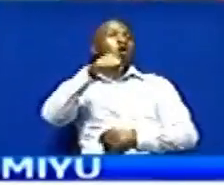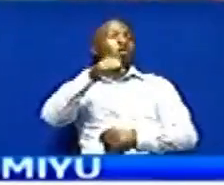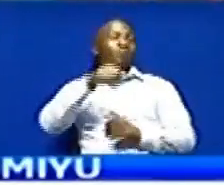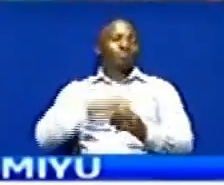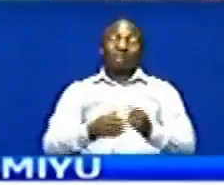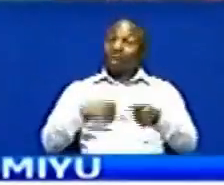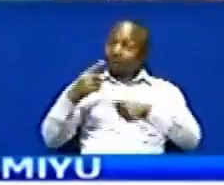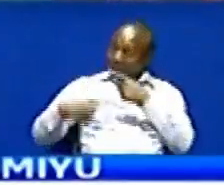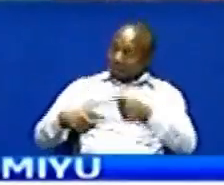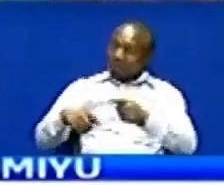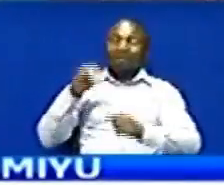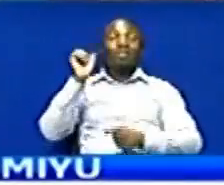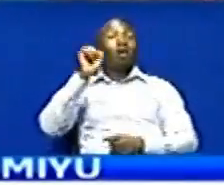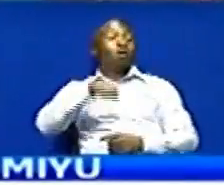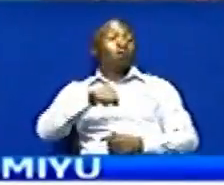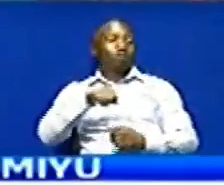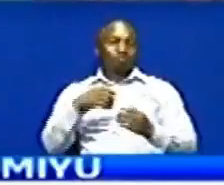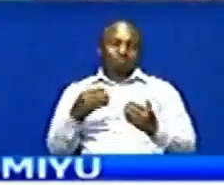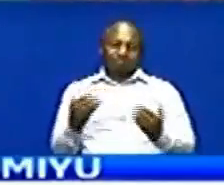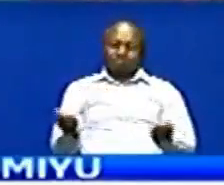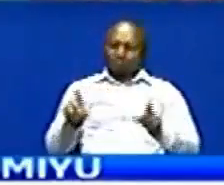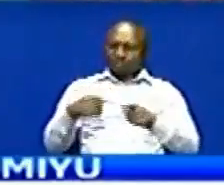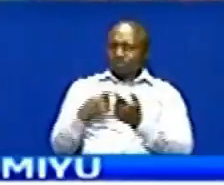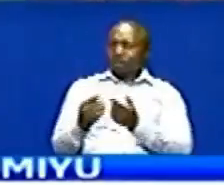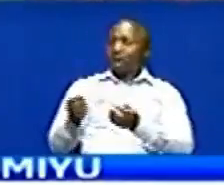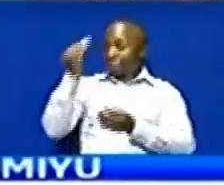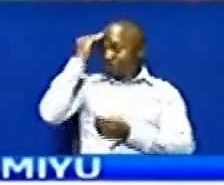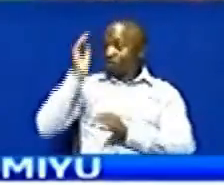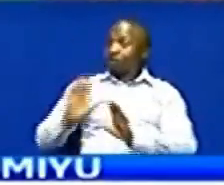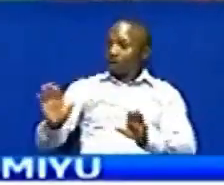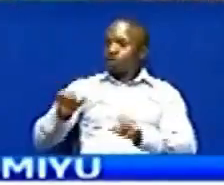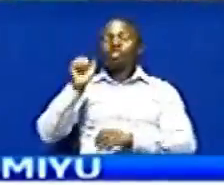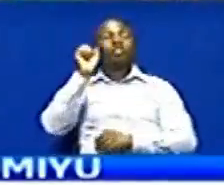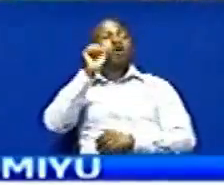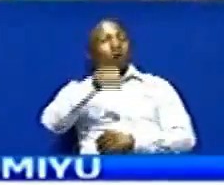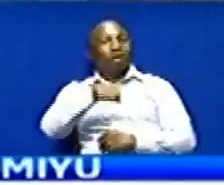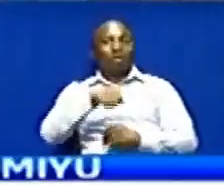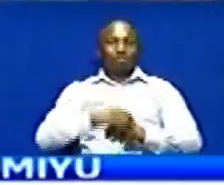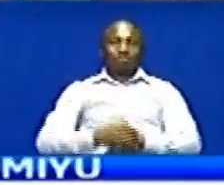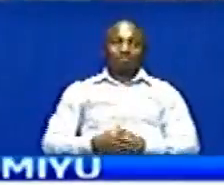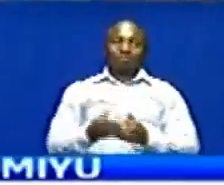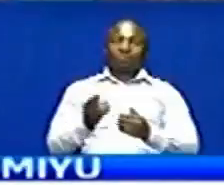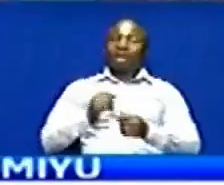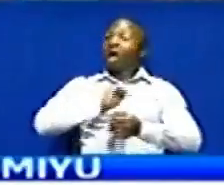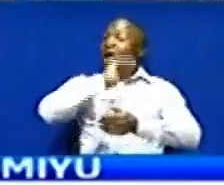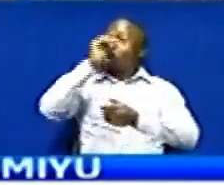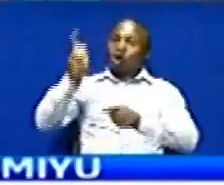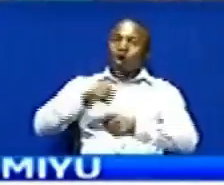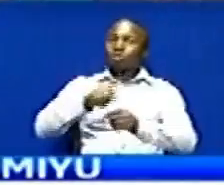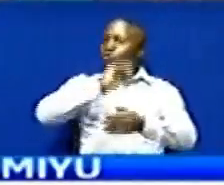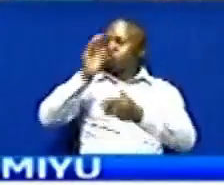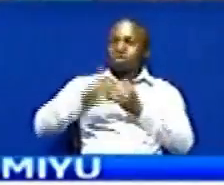Aendele Lakini kajifunza Asirulie kosa